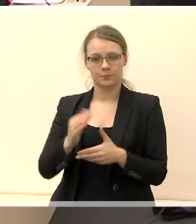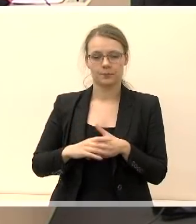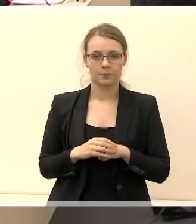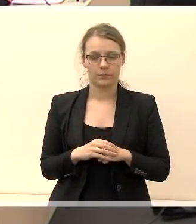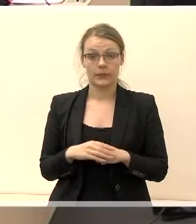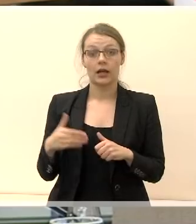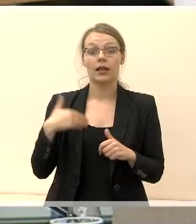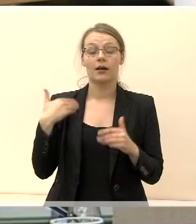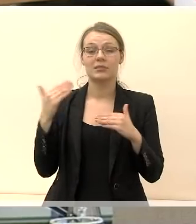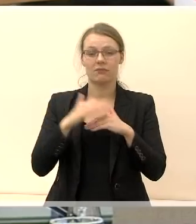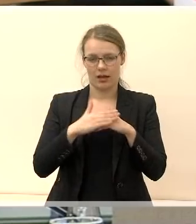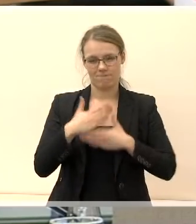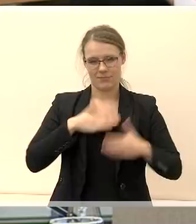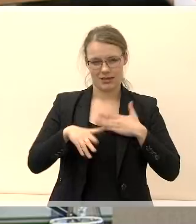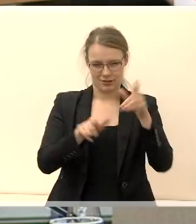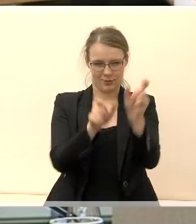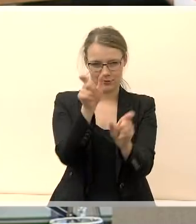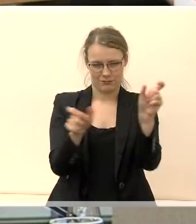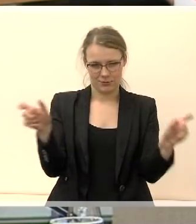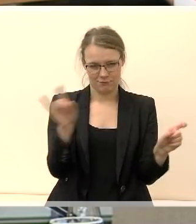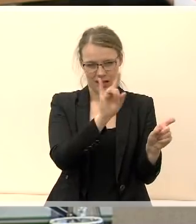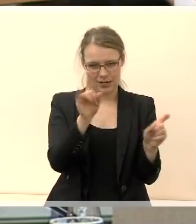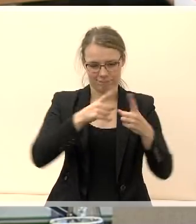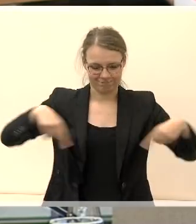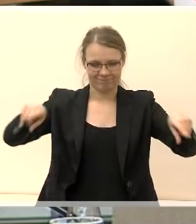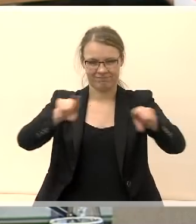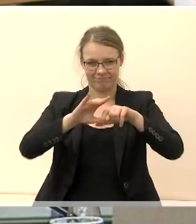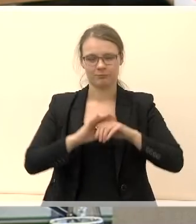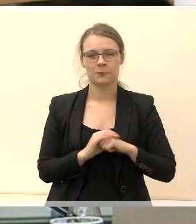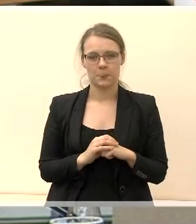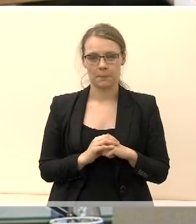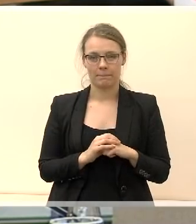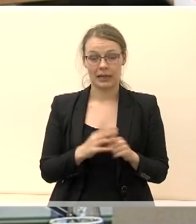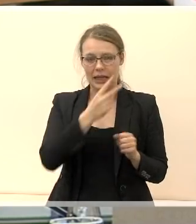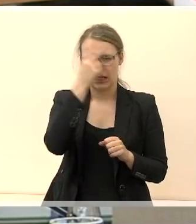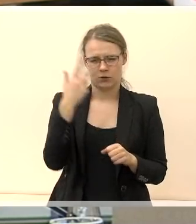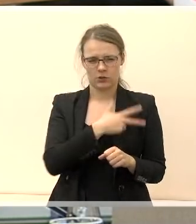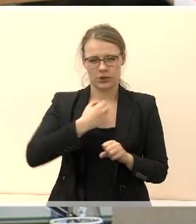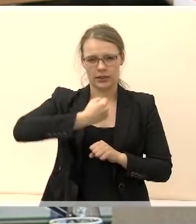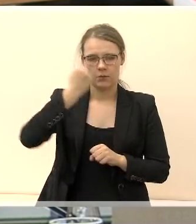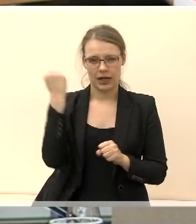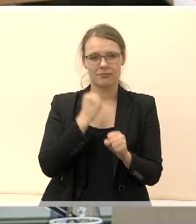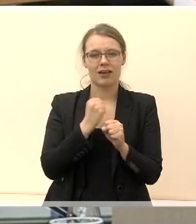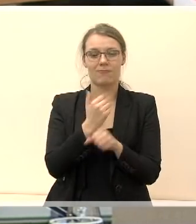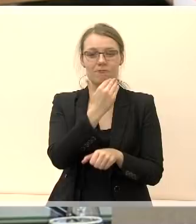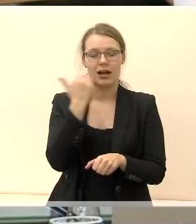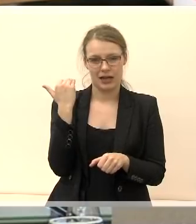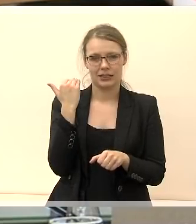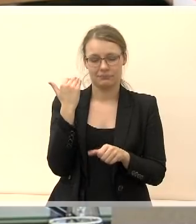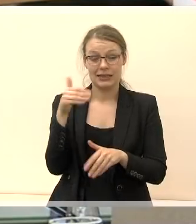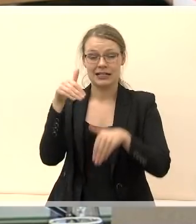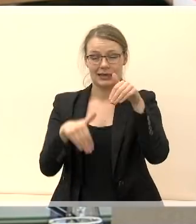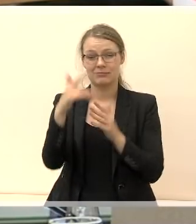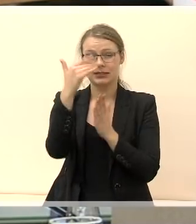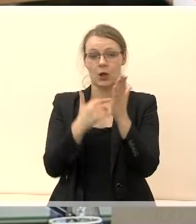Labas vakaras, mėly Marijampolės saivaldybės gyventojai. Lietuvos socialdemokratų darbo partijos rinkimų